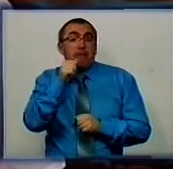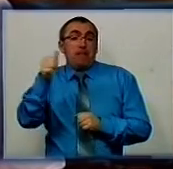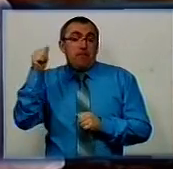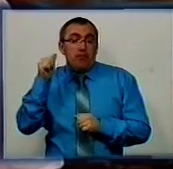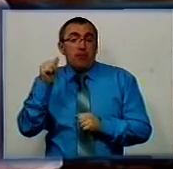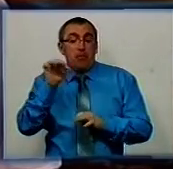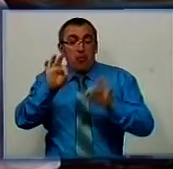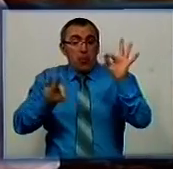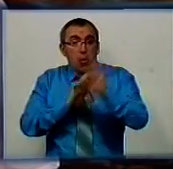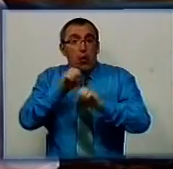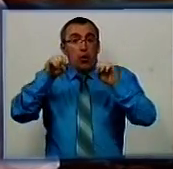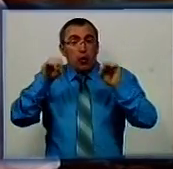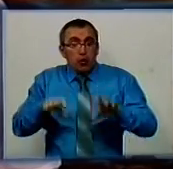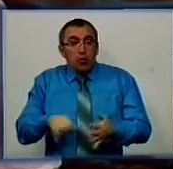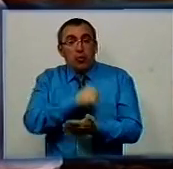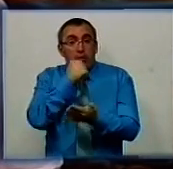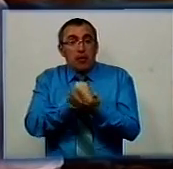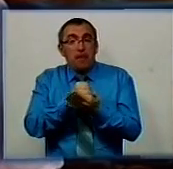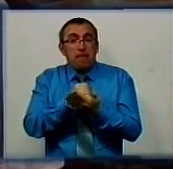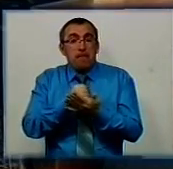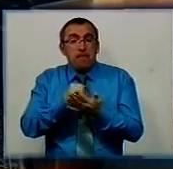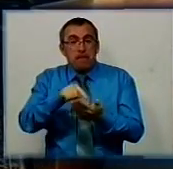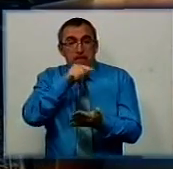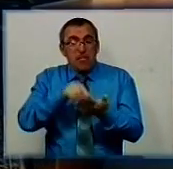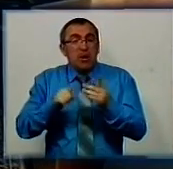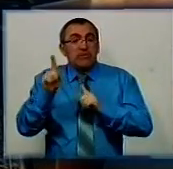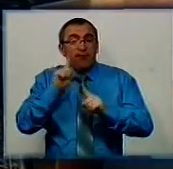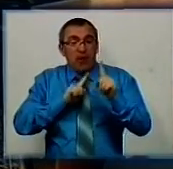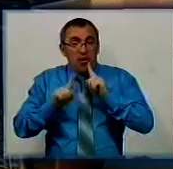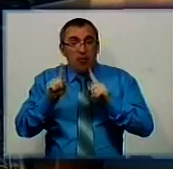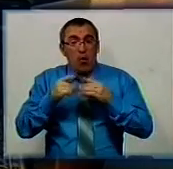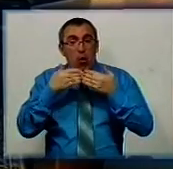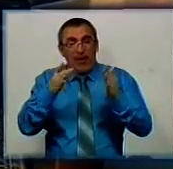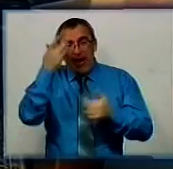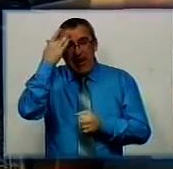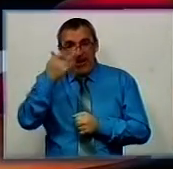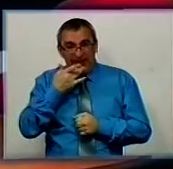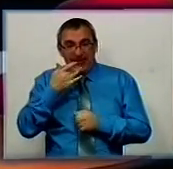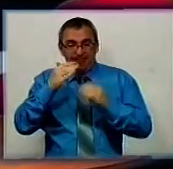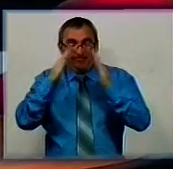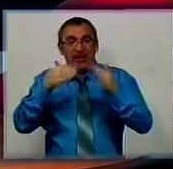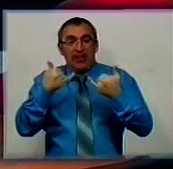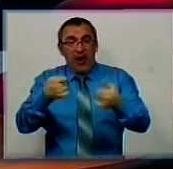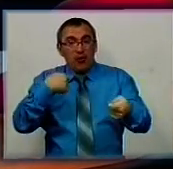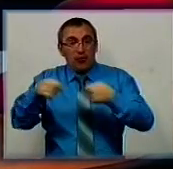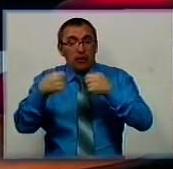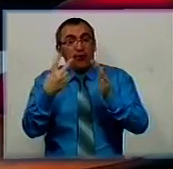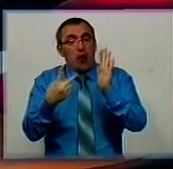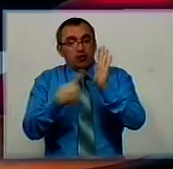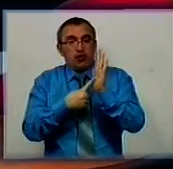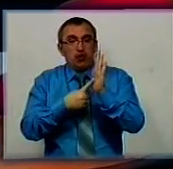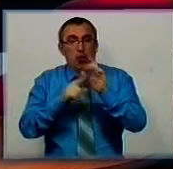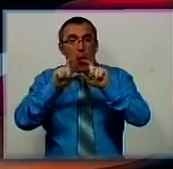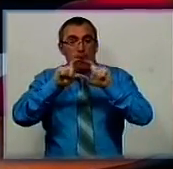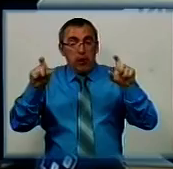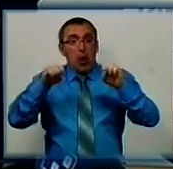йдеться у проєкті рішення, затвердженого міськвиконкому. Дозвіл на розміщення відкритих літніх майданчиків для торгівлі планують дати 26 об'єктам.